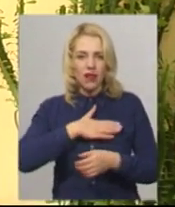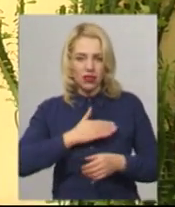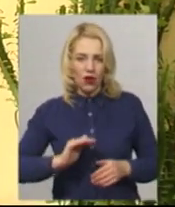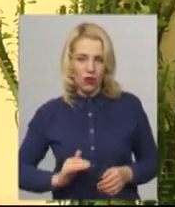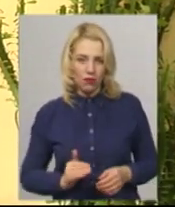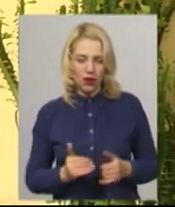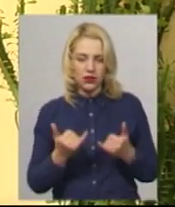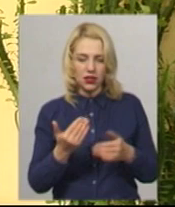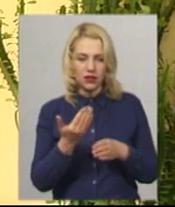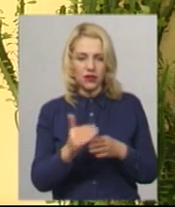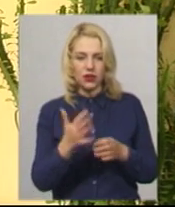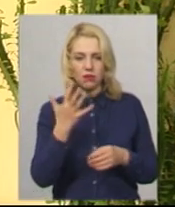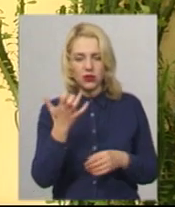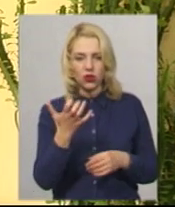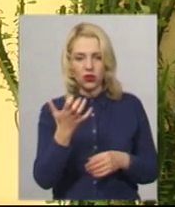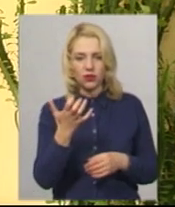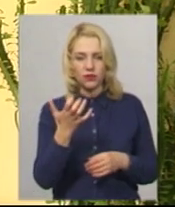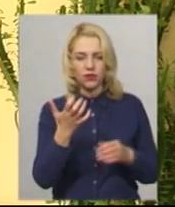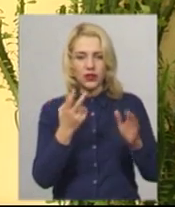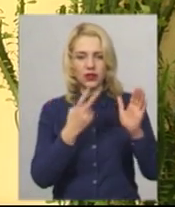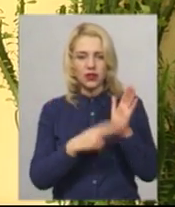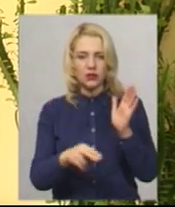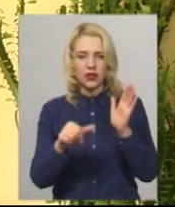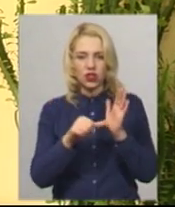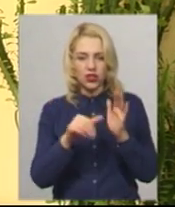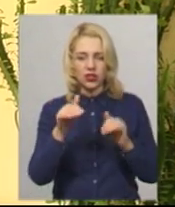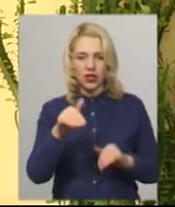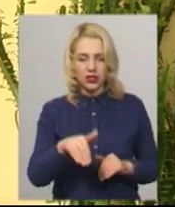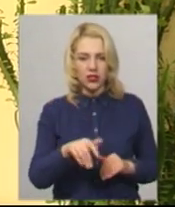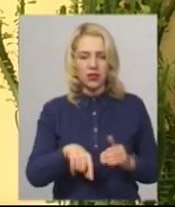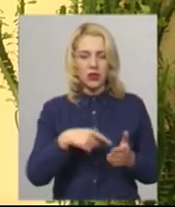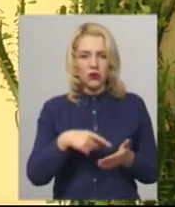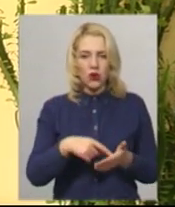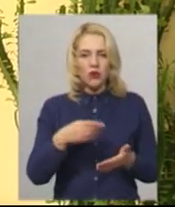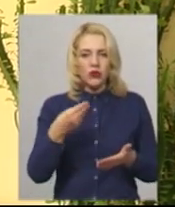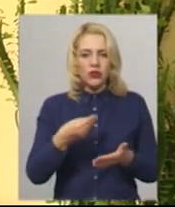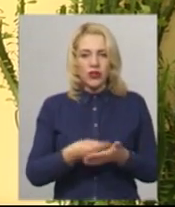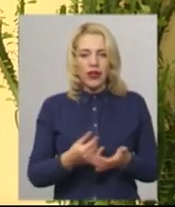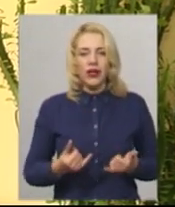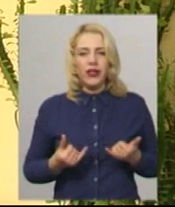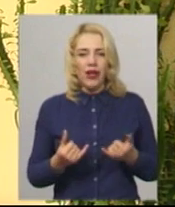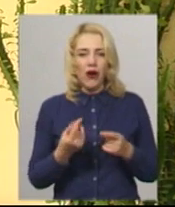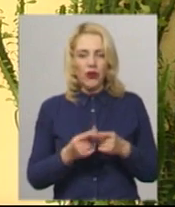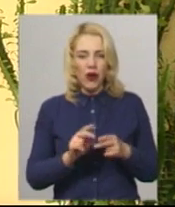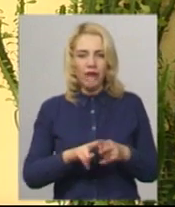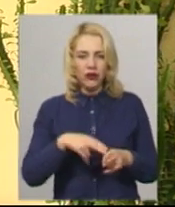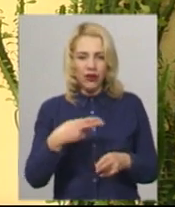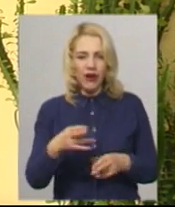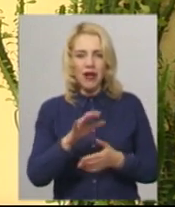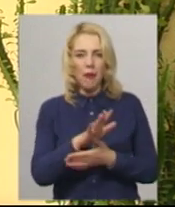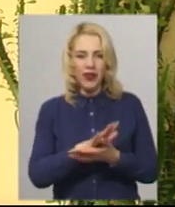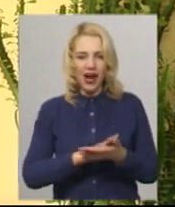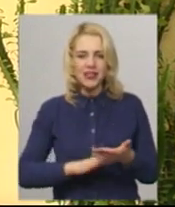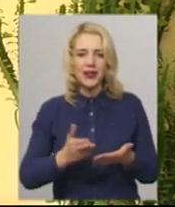Наразі виділено 576 тисяч з міського бюджету для оцього відшкодування. В подальшому